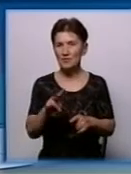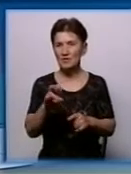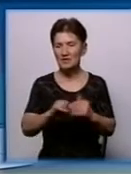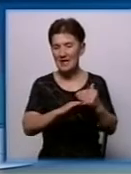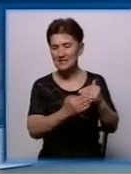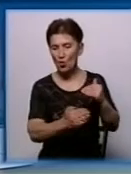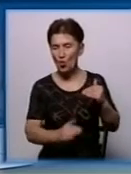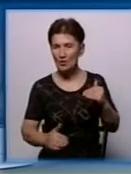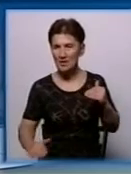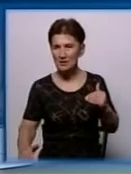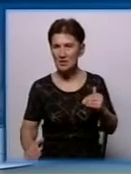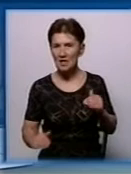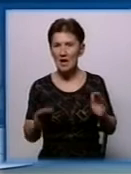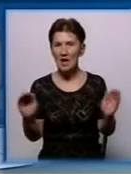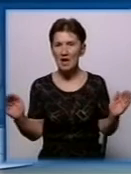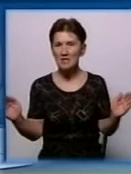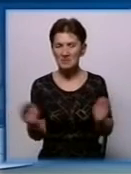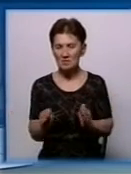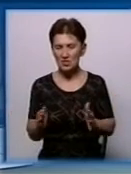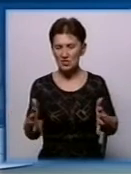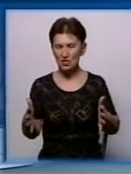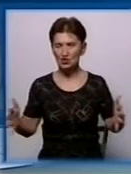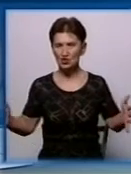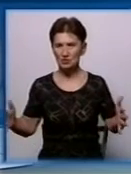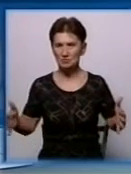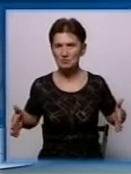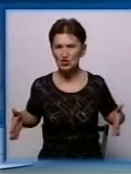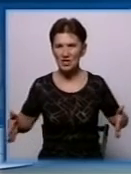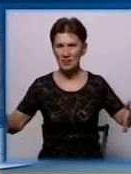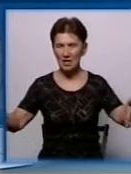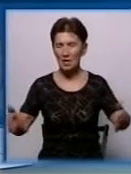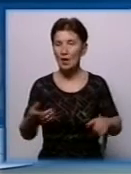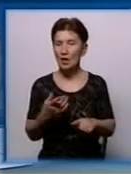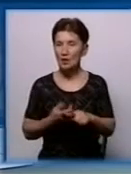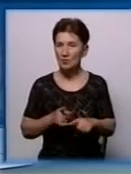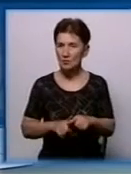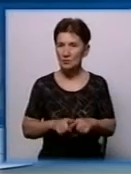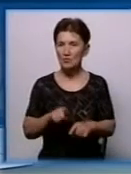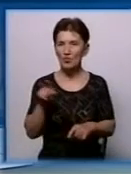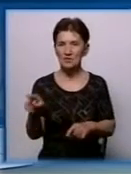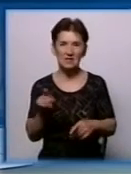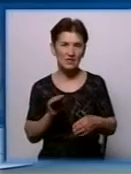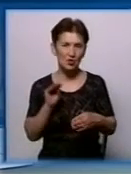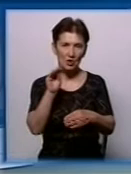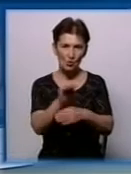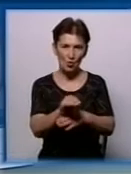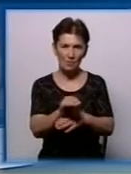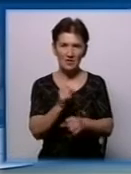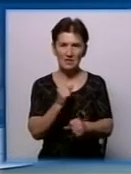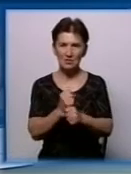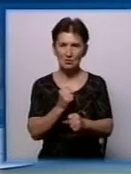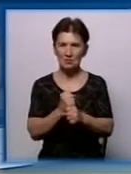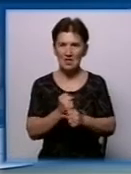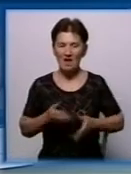клітинах, по-моєму, зменшена ширина шляхів евакуації. Відповідно до чого, вони додатково влаштували виходи,